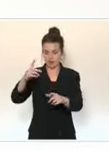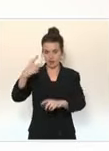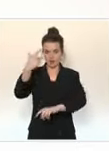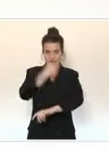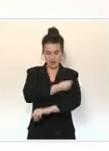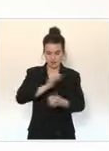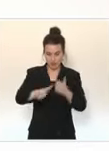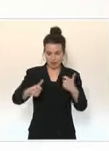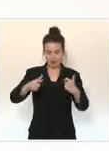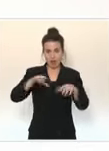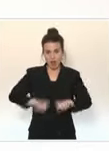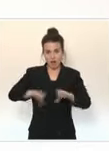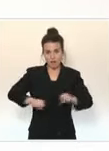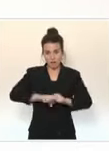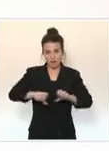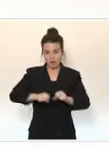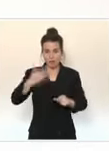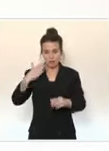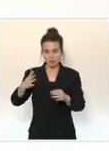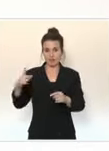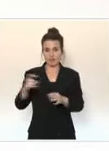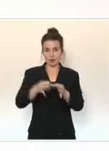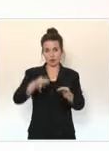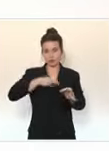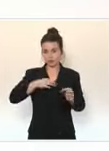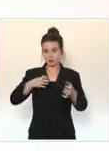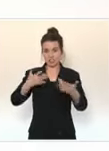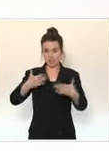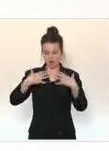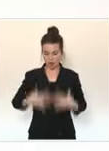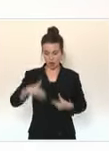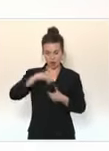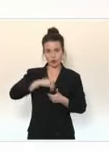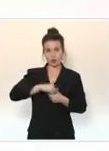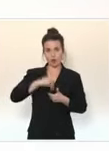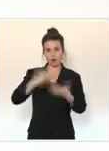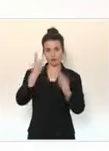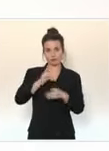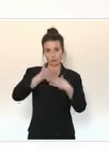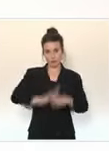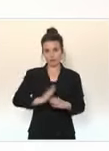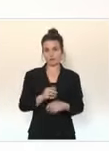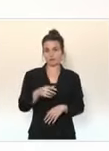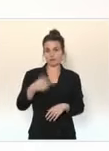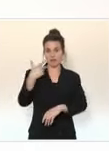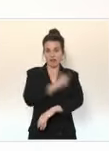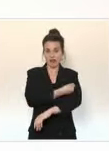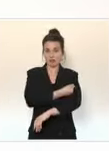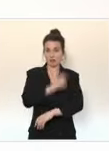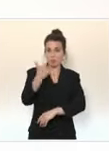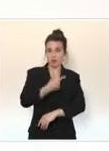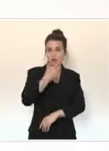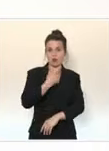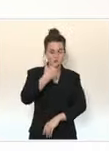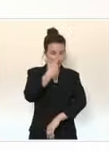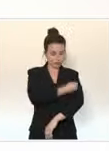devait être en contact avec vous. C'est un vaccin qui est très efficace, vous le savez, qui nécessite deux injections distantes de 12 semaines.